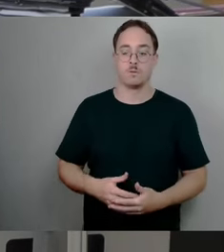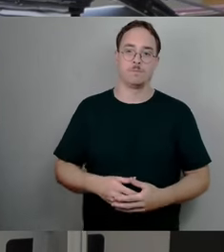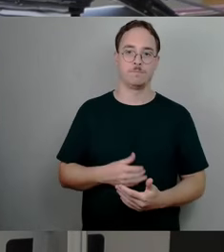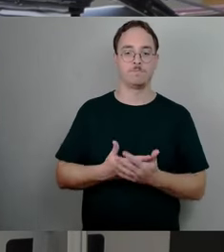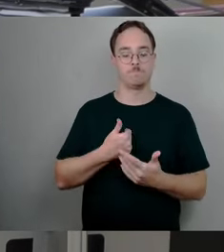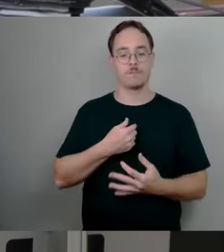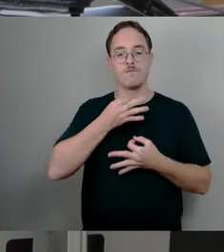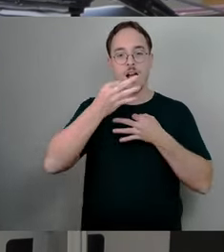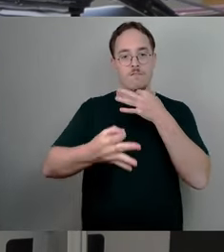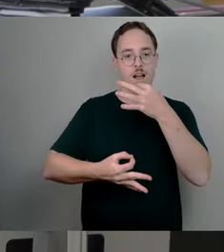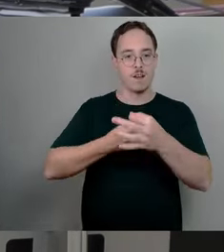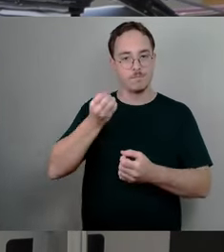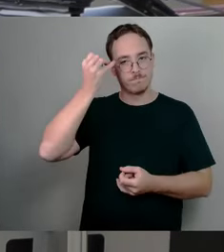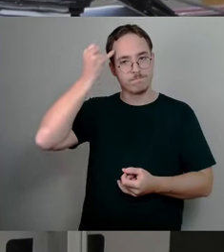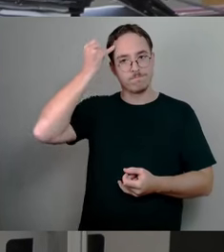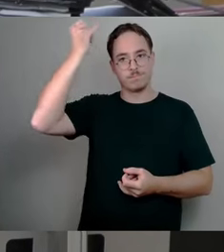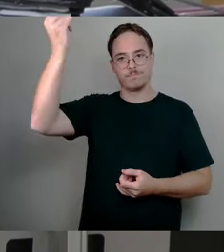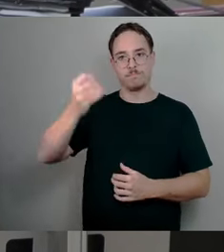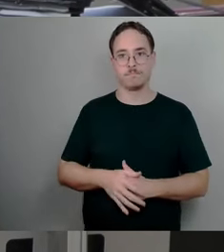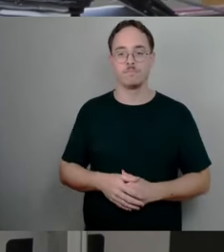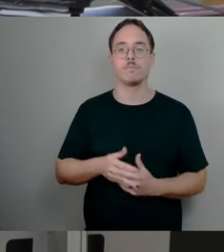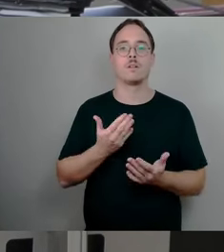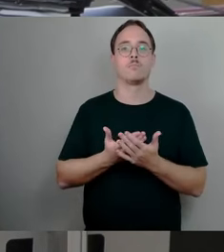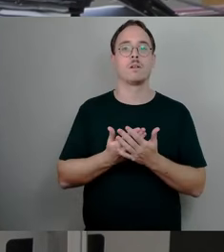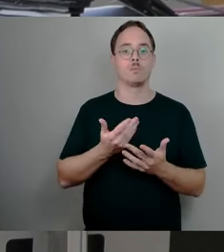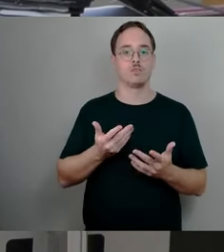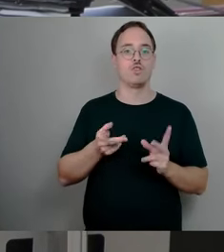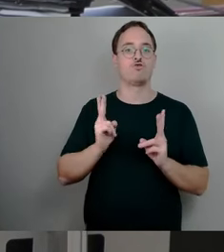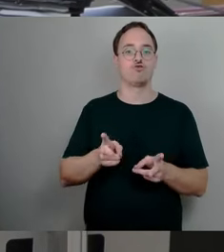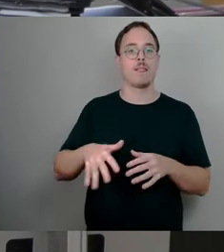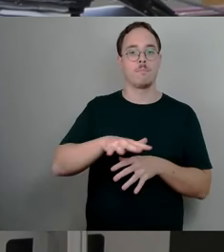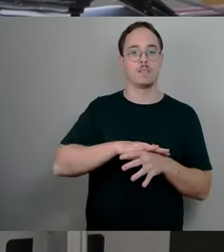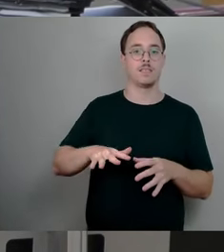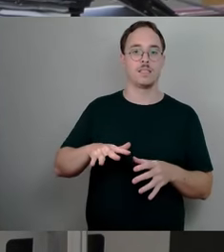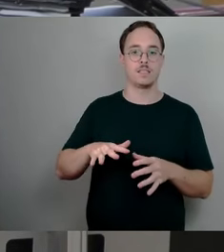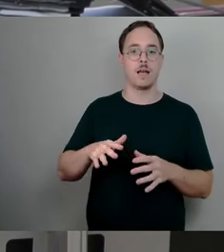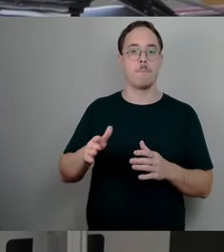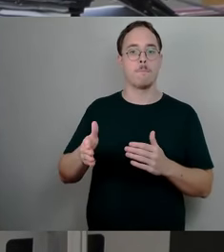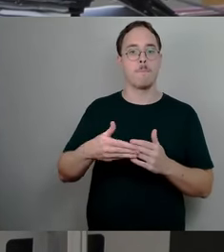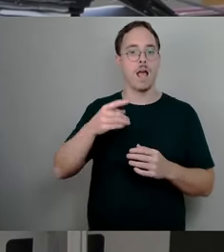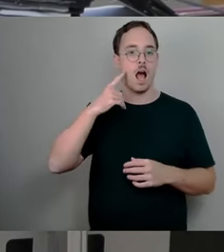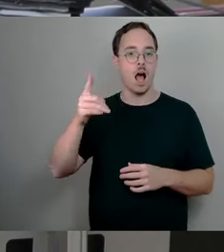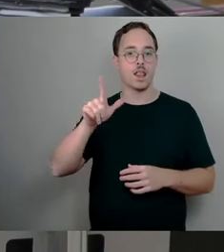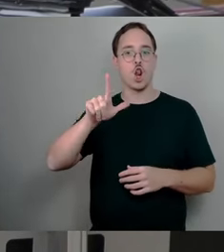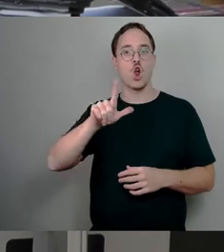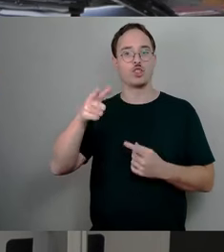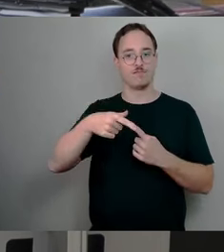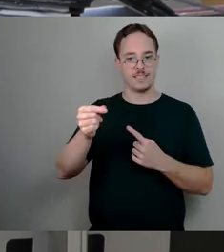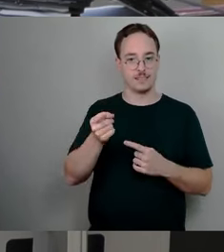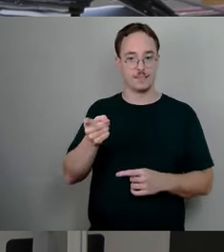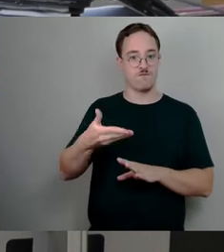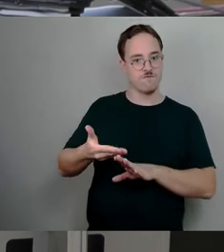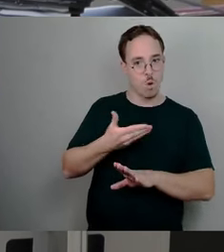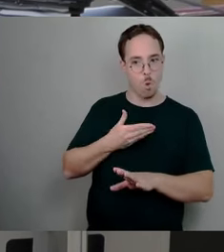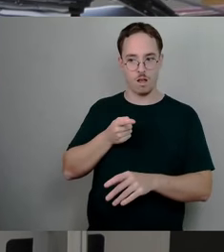der Stadtbezirksbeirat Loschwitz vor der Durchführung der Abmarkierung auf der Bautznerstraße nicht über die